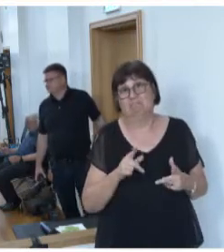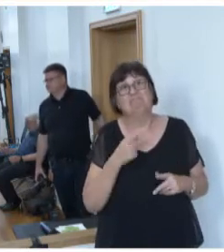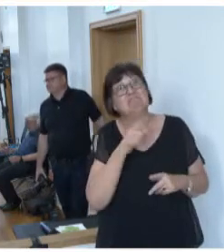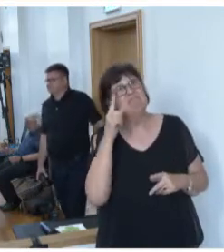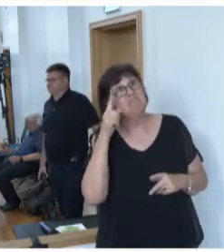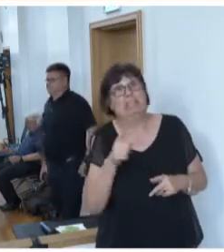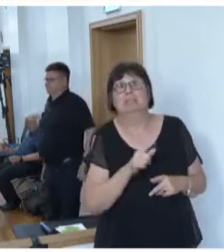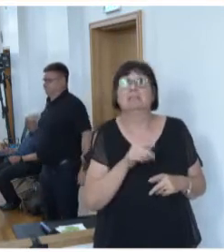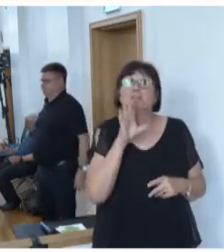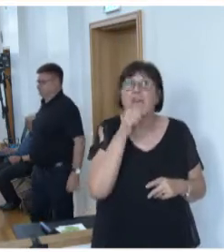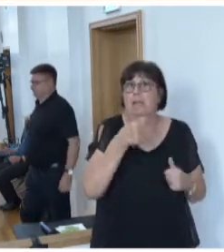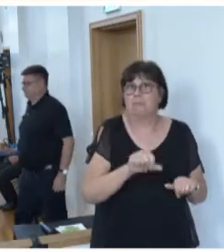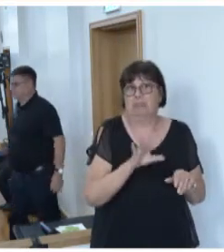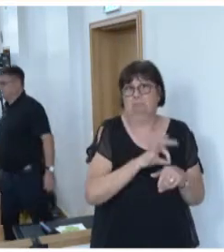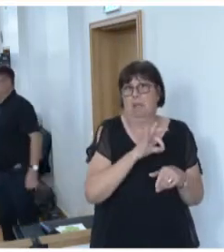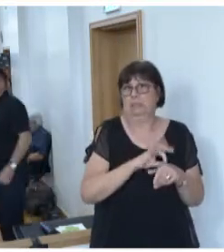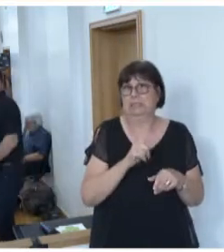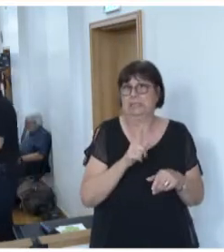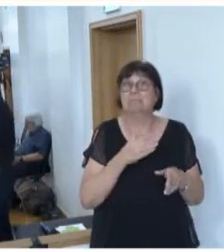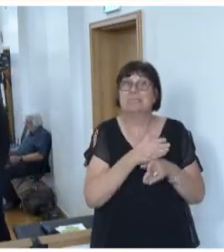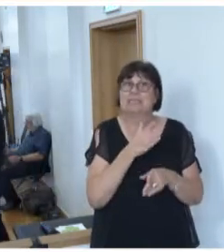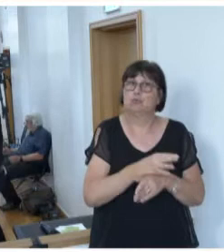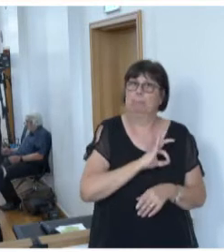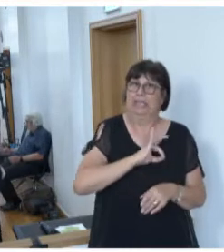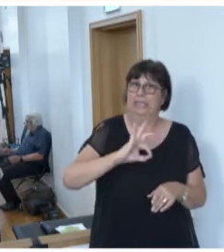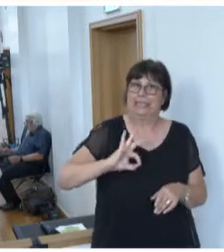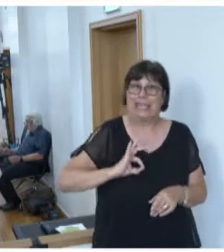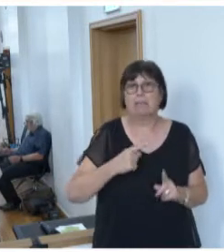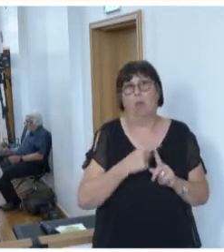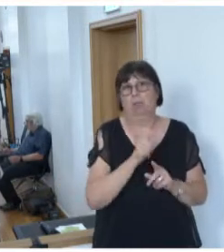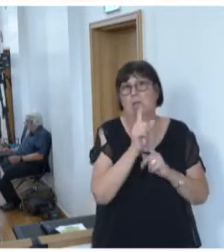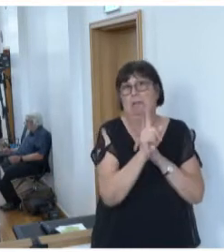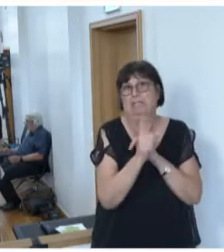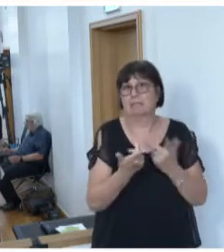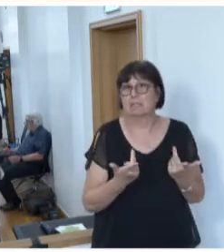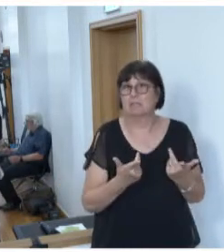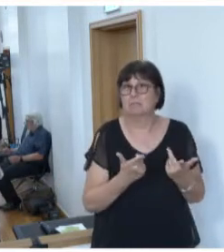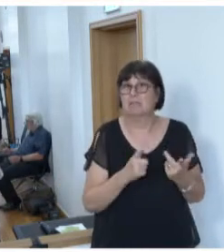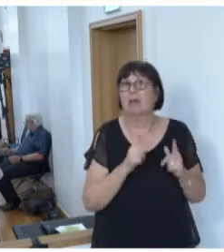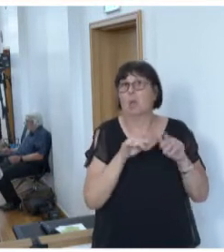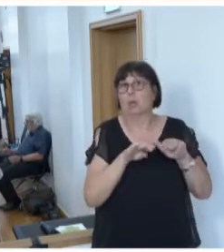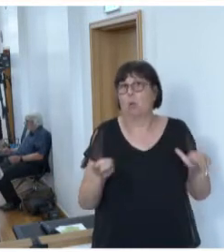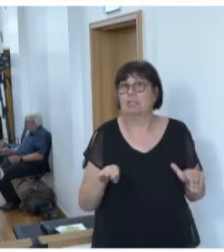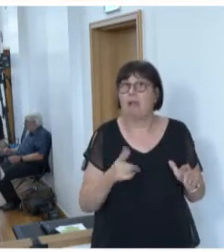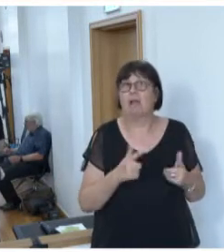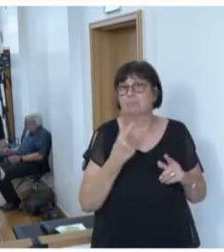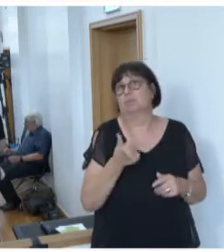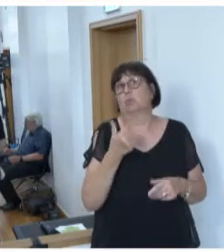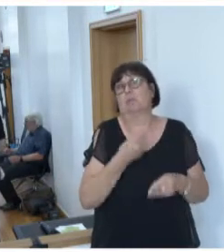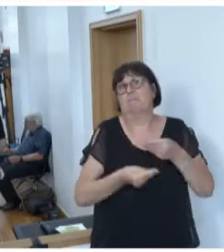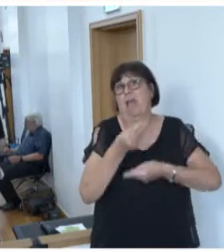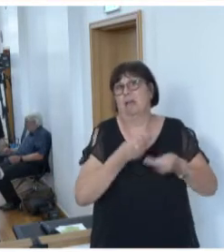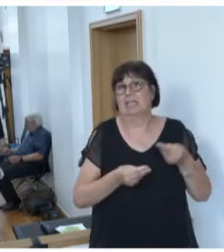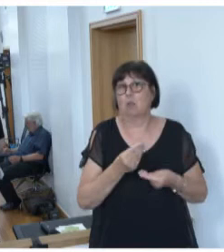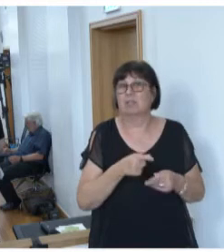MedizinerInnen und PatientInnen, was die Grundlage für jede erfolgreiche Behandlung ist. Sie dient zum Schutz des Rechts auf